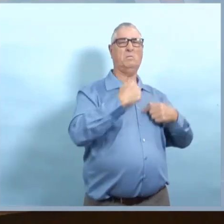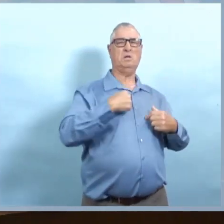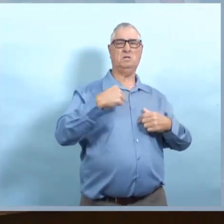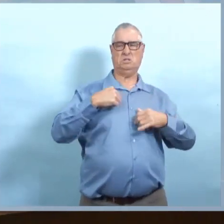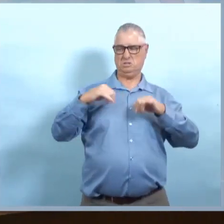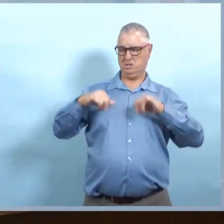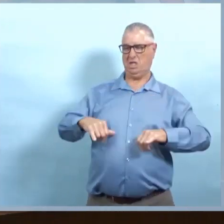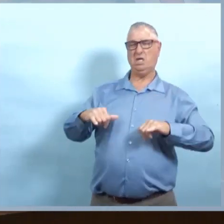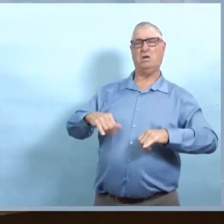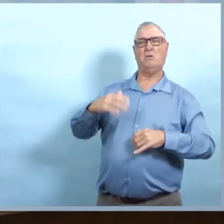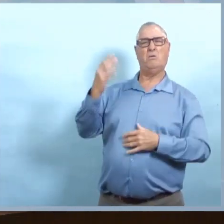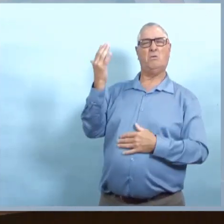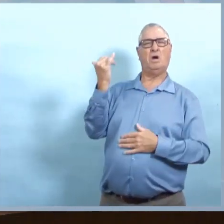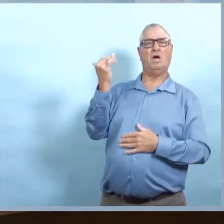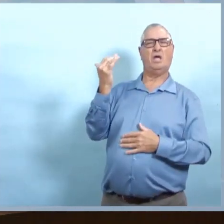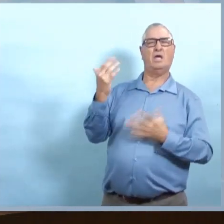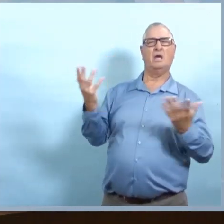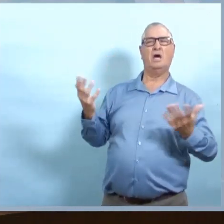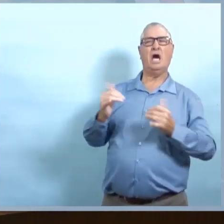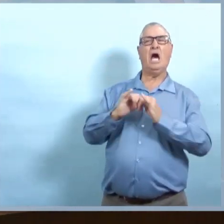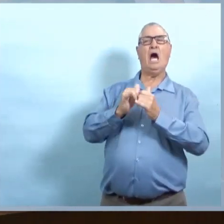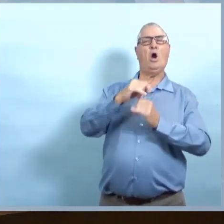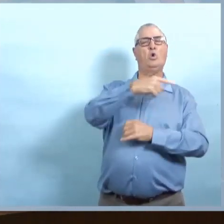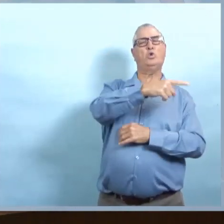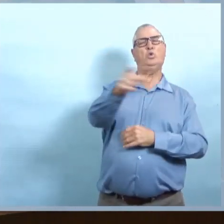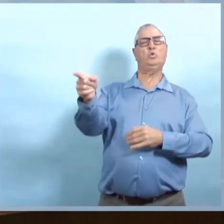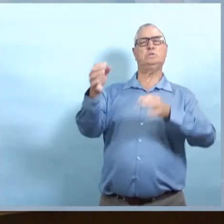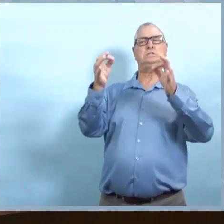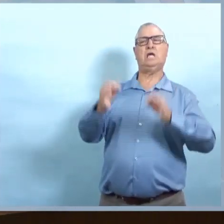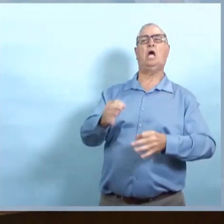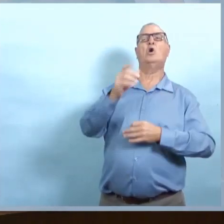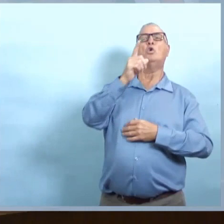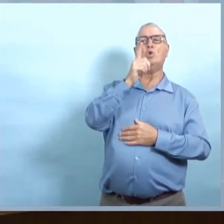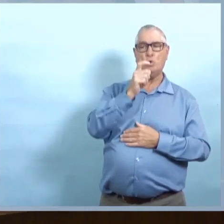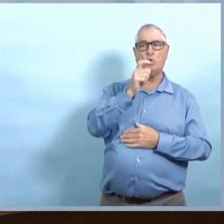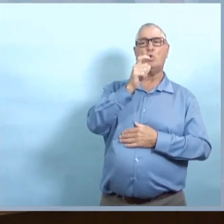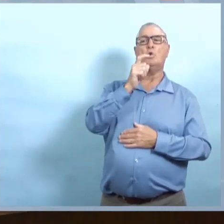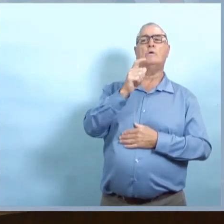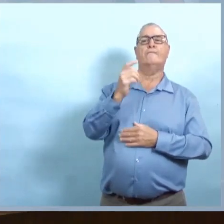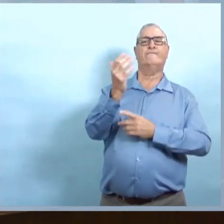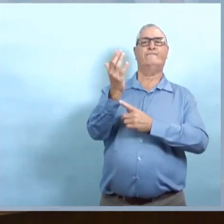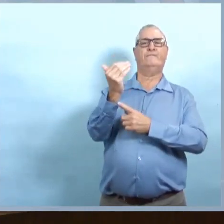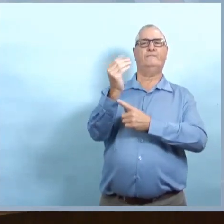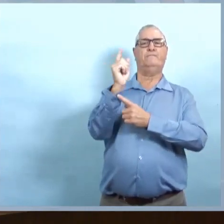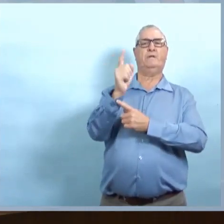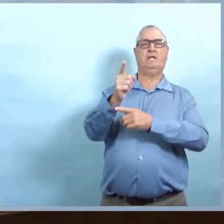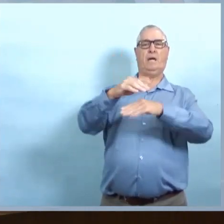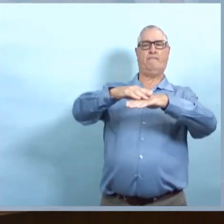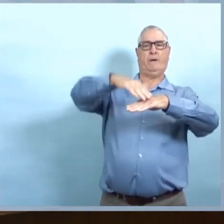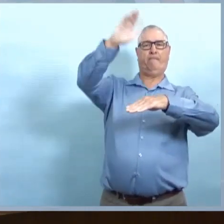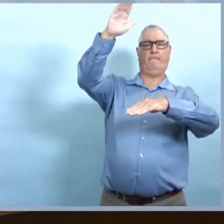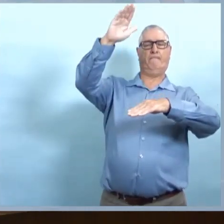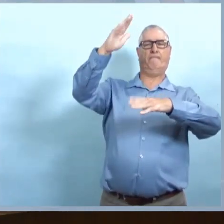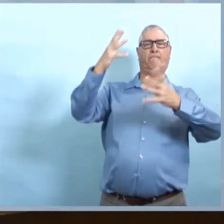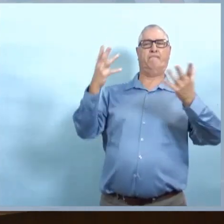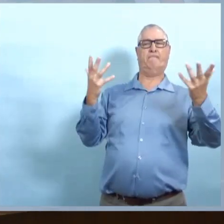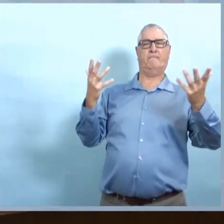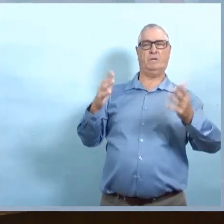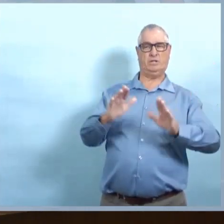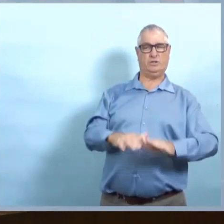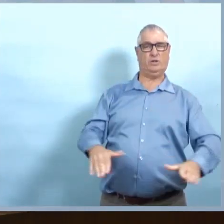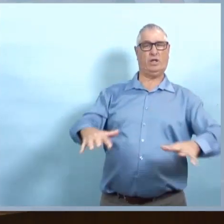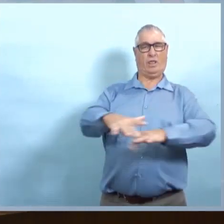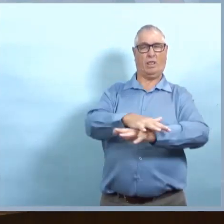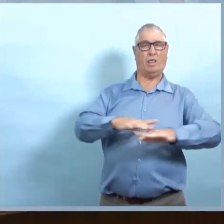Bonjour, Dr. Roussin. Suivi sur les écoles, certaines personnes doivent rentrer à la maison tandis que d'autres